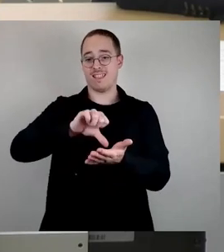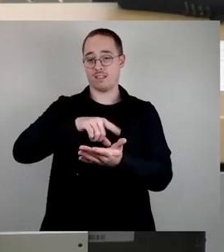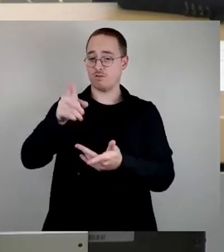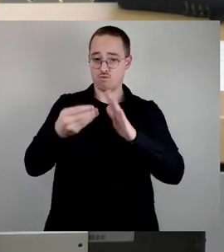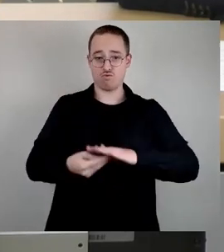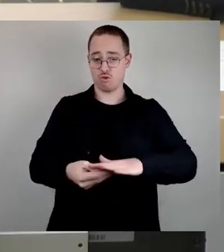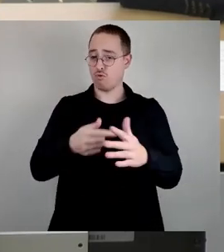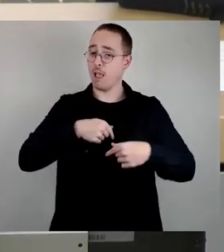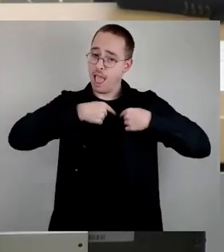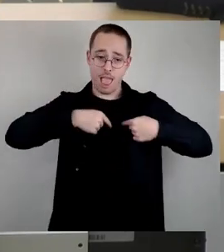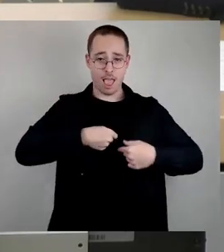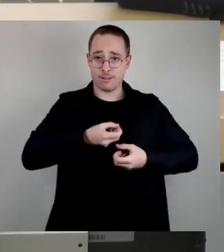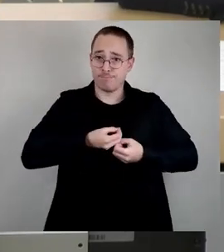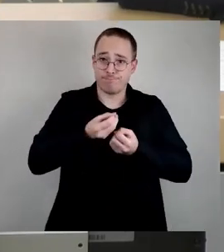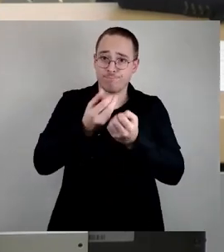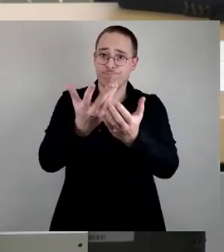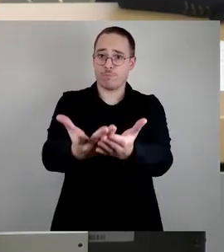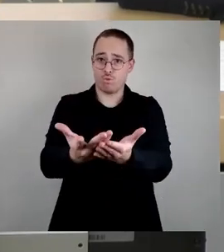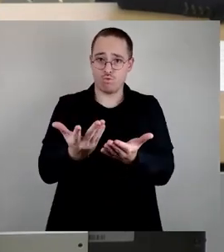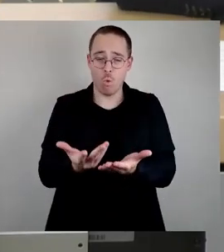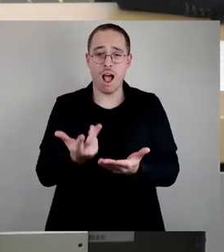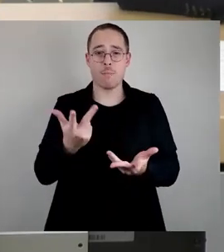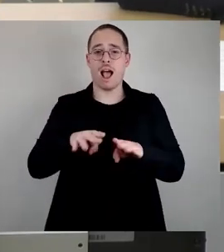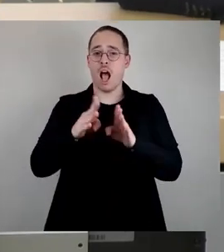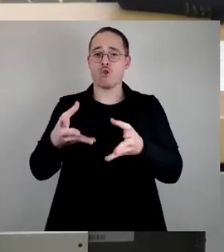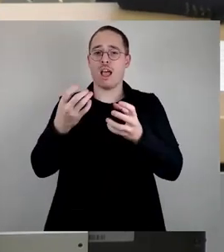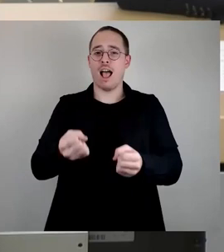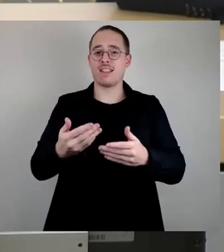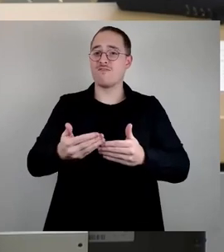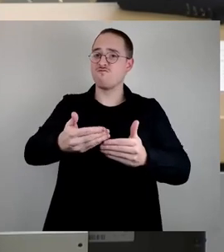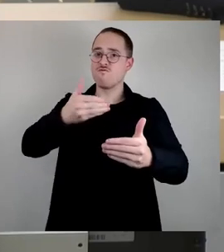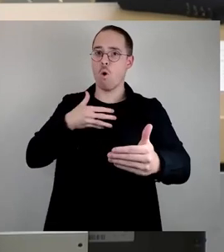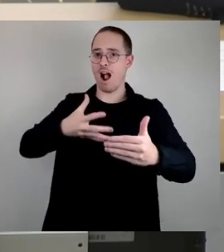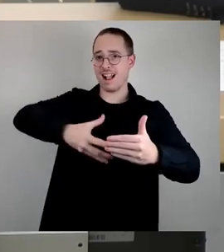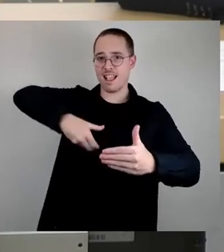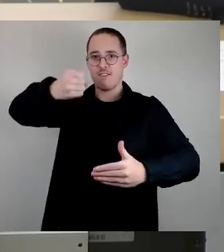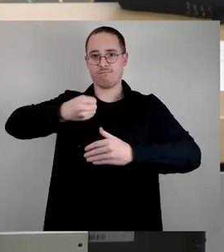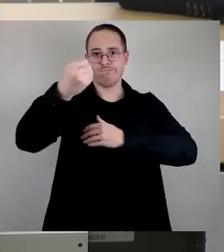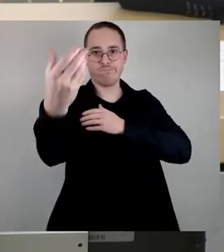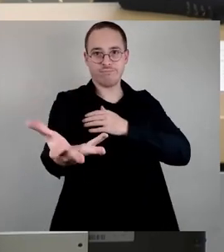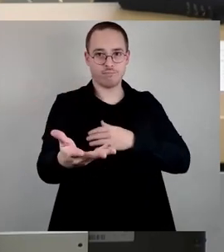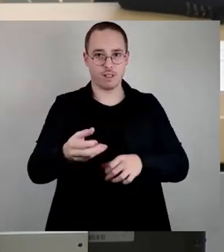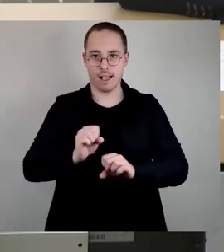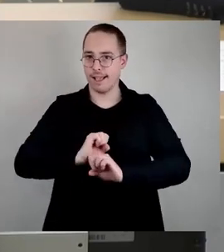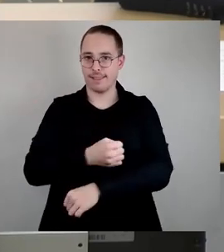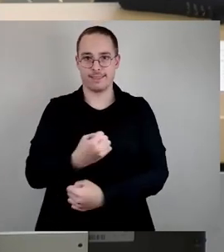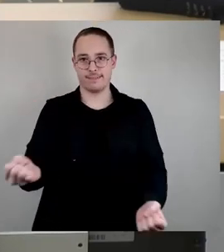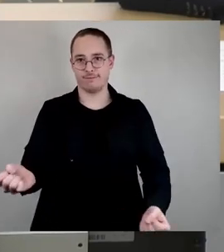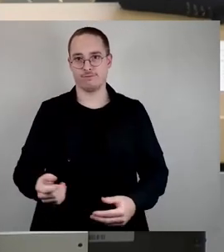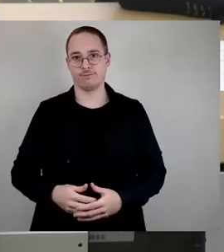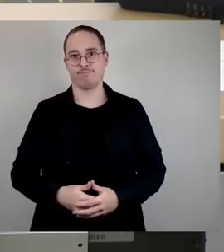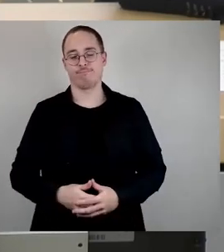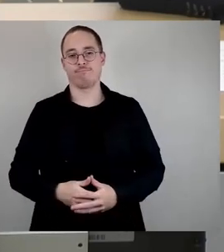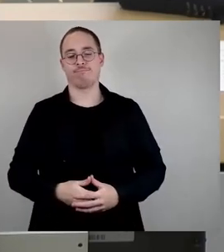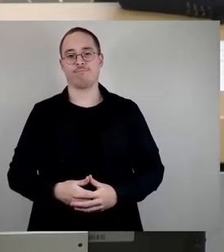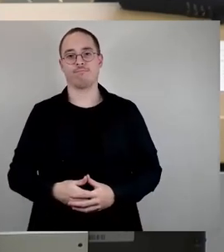Aber einen Haushaltsvorgriff werden wir dennoch nicht mitgehen. Was die Freien Wähler